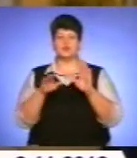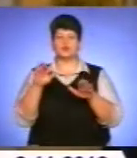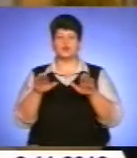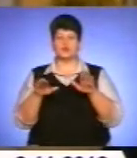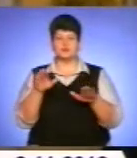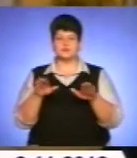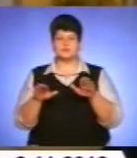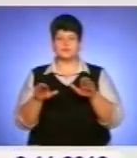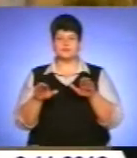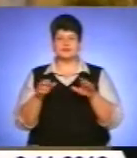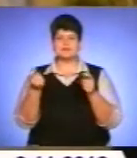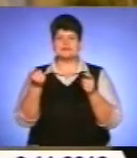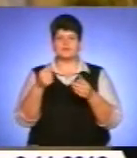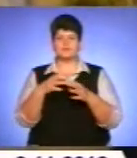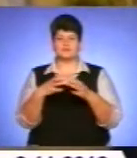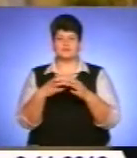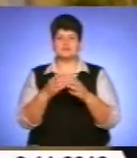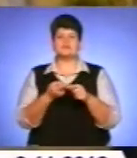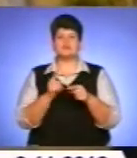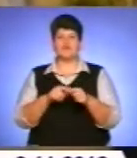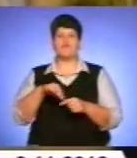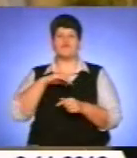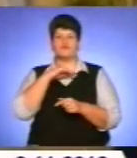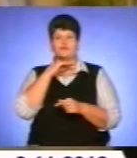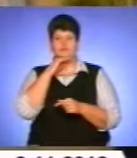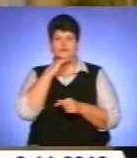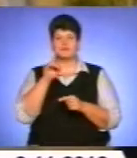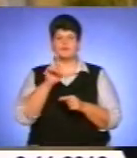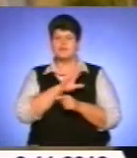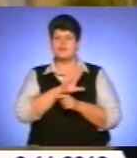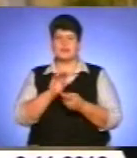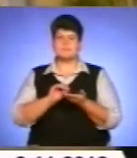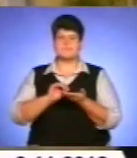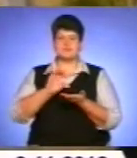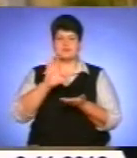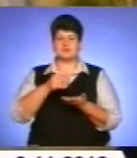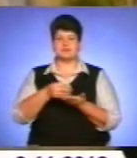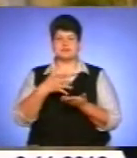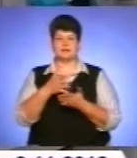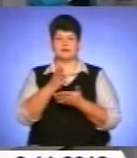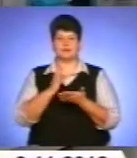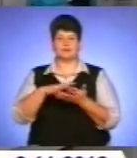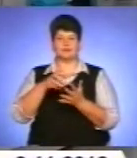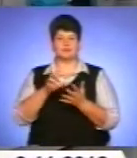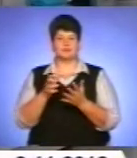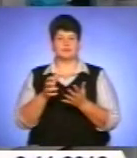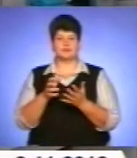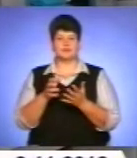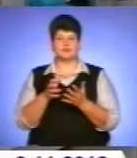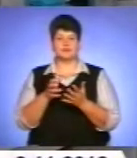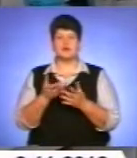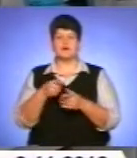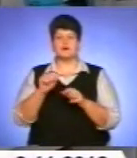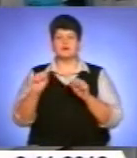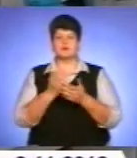зернової групи. Цих обсягів достатньо, щоб не піднімалися ціни на хлібобулочні вироби. Чиновники впевнені, щоб